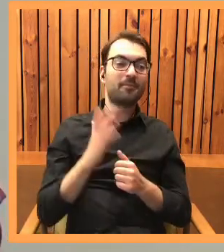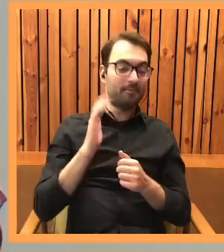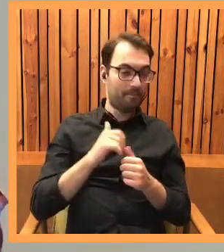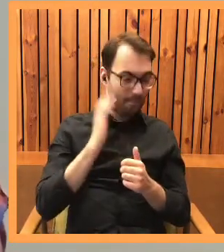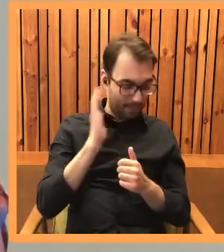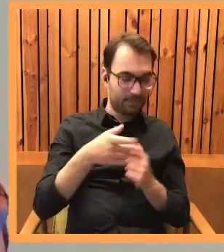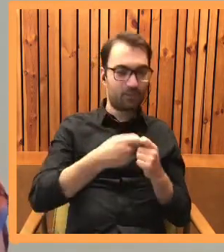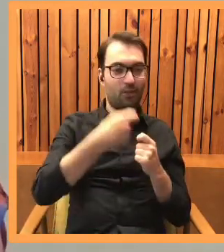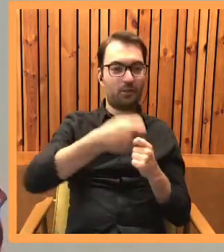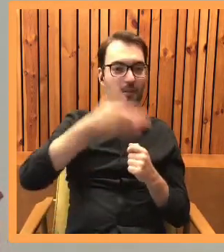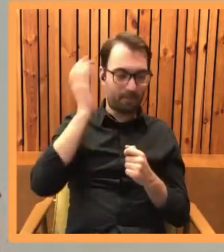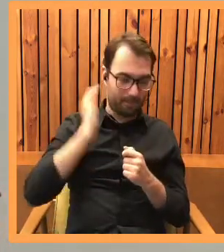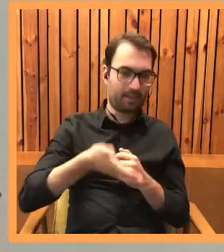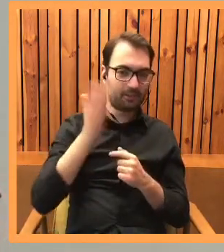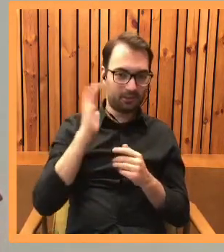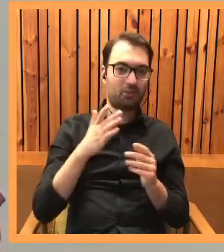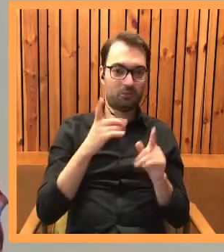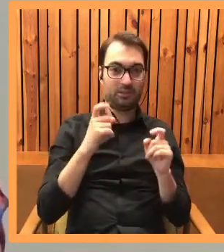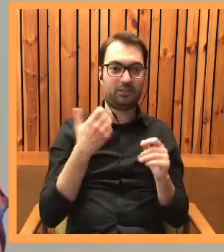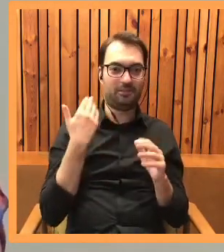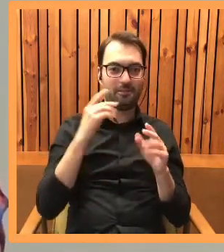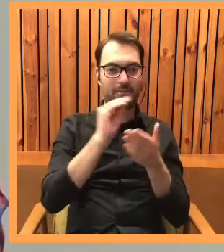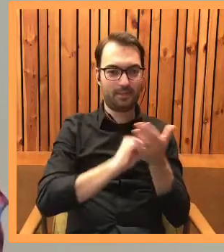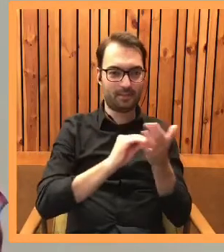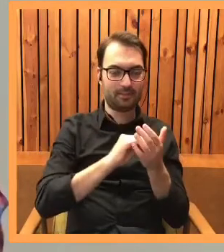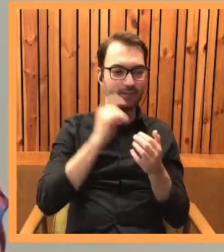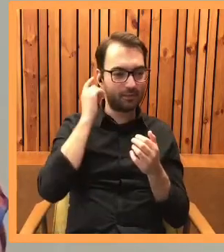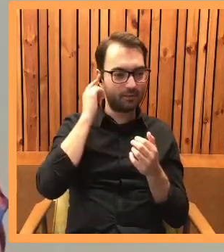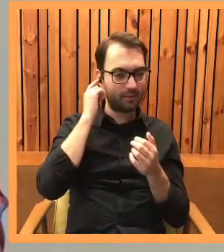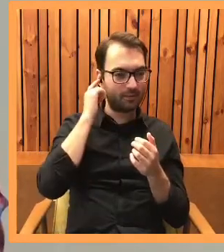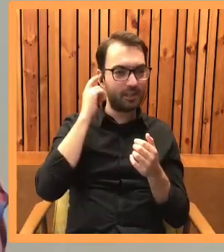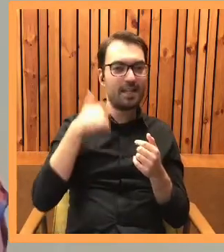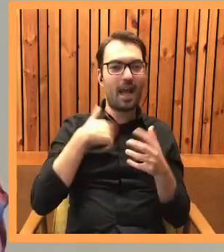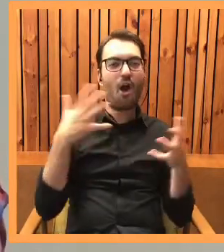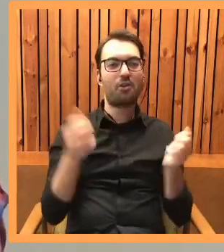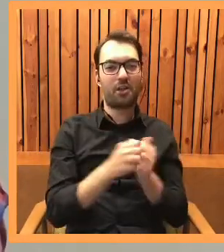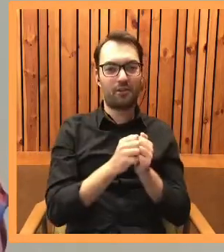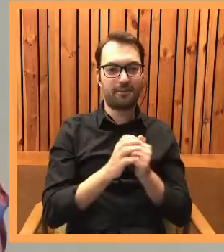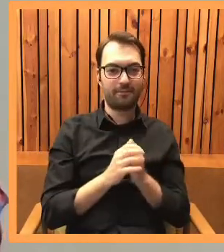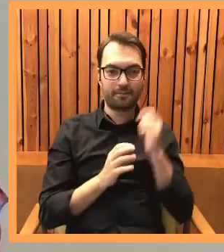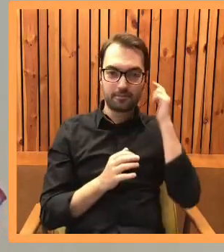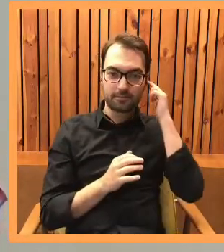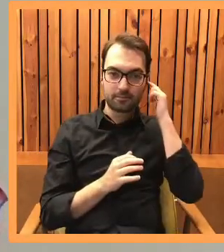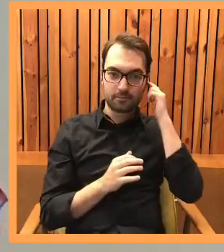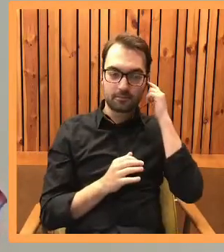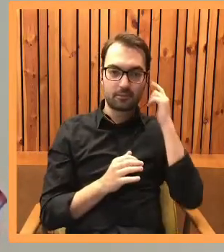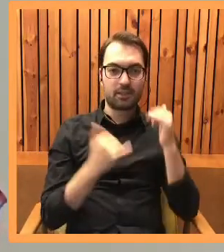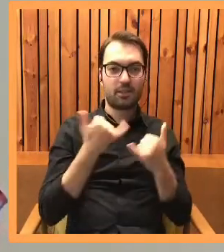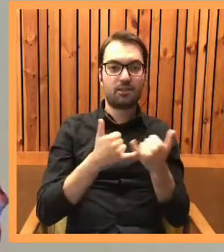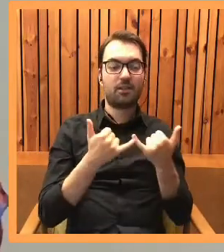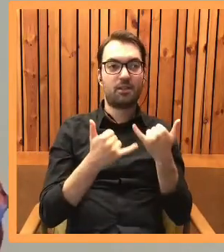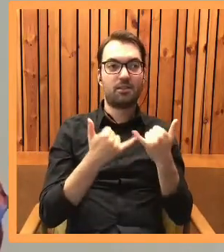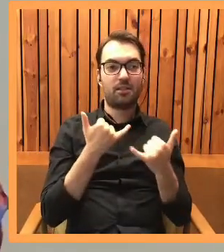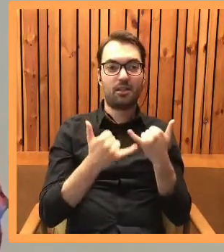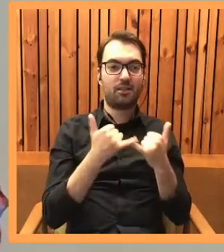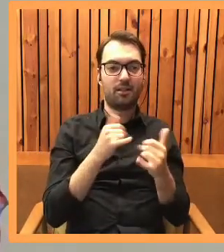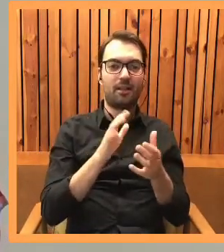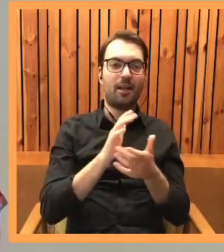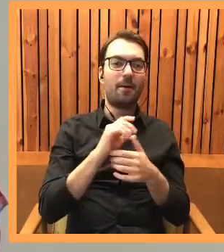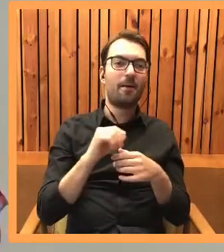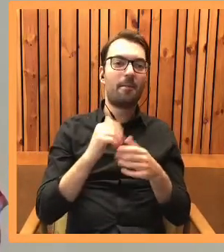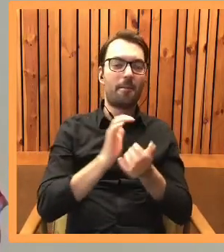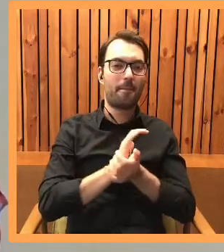będzie. Będzie, będzie. Już zaczęłam ją pisać. Pod tytułem Ja Ocalona. A o ile premiery się nie poprzesuwają